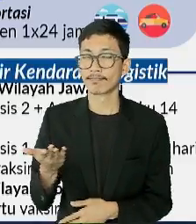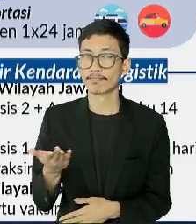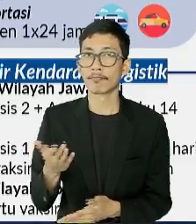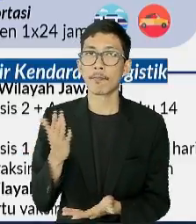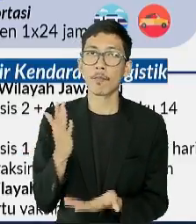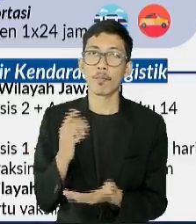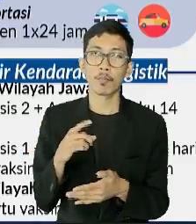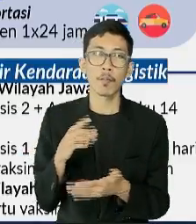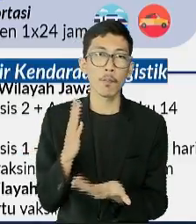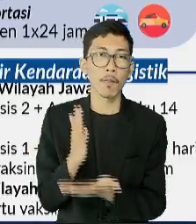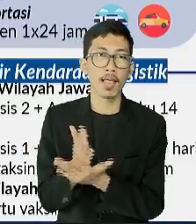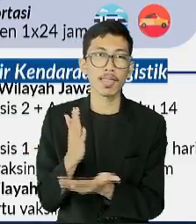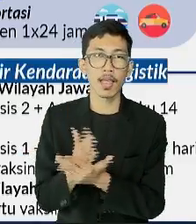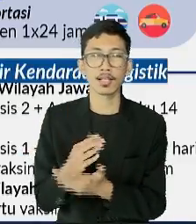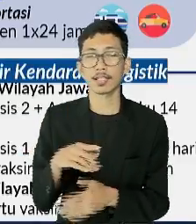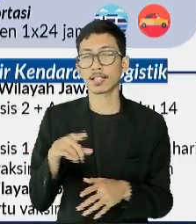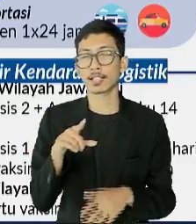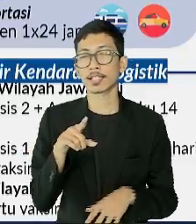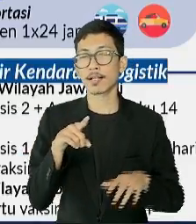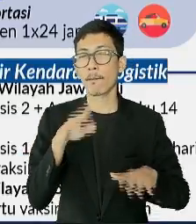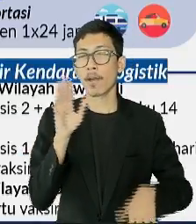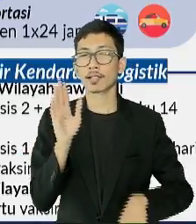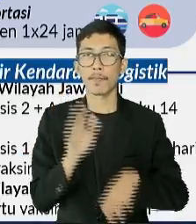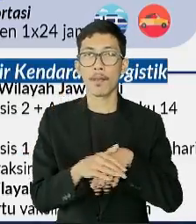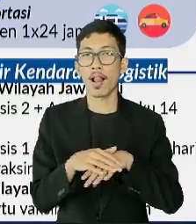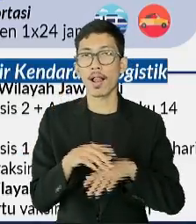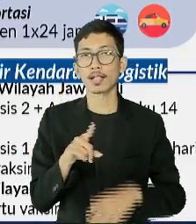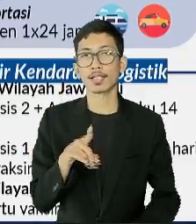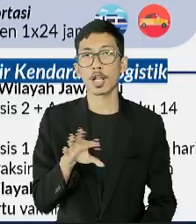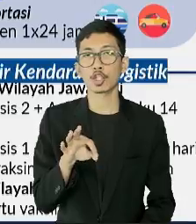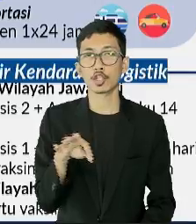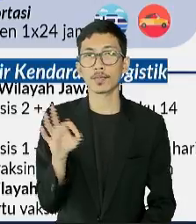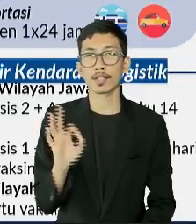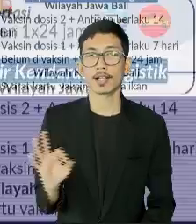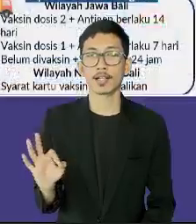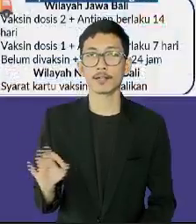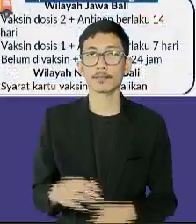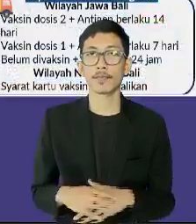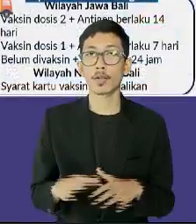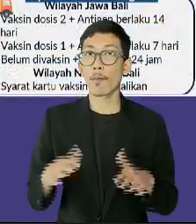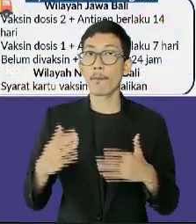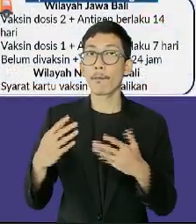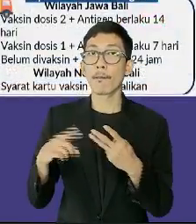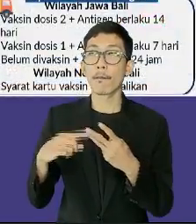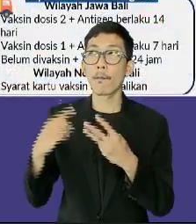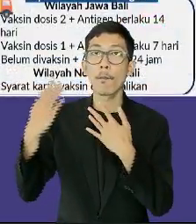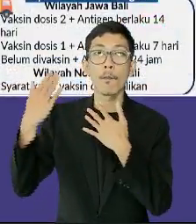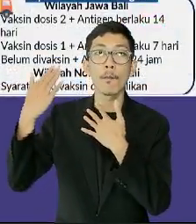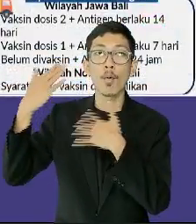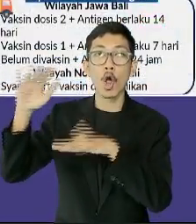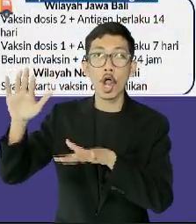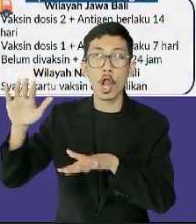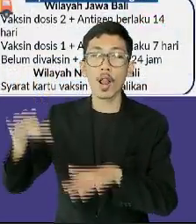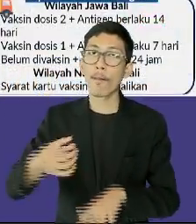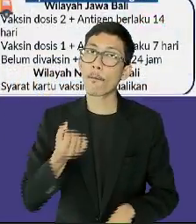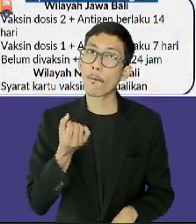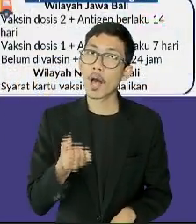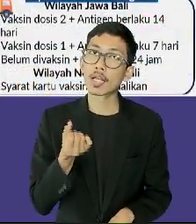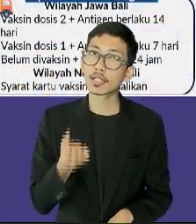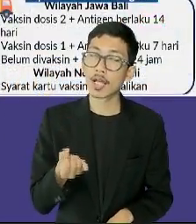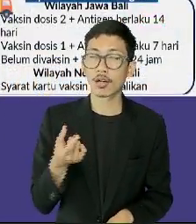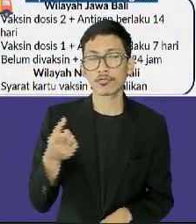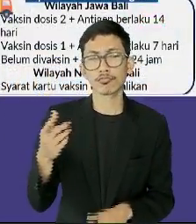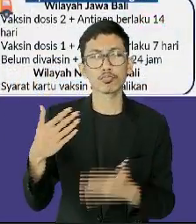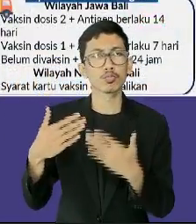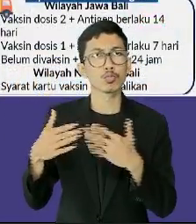kapasitas maksimal 100%. Kedua, mall atau pusat perbelanjaan lain dapat beroperasi dengan